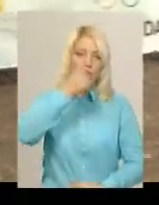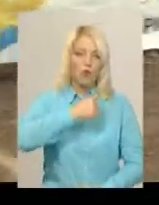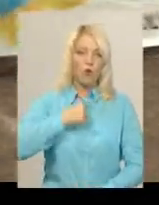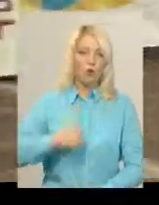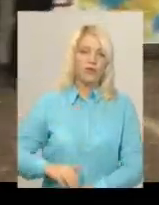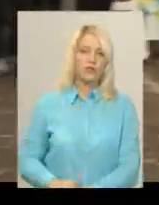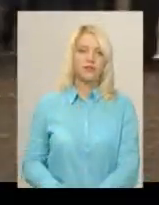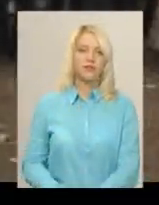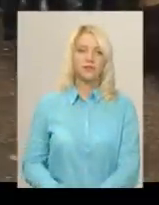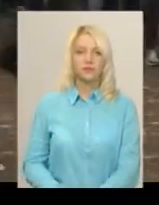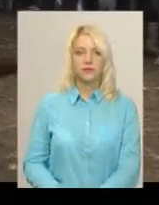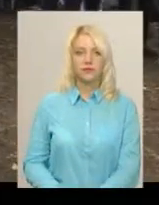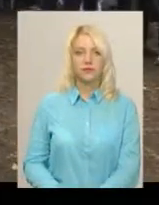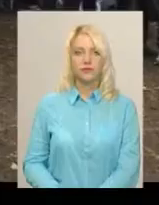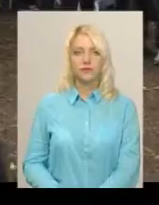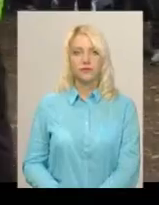Поділляцентр.